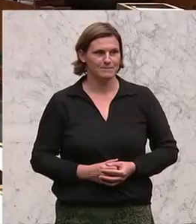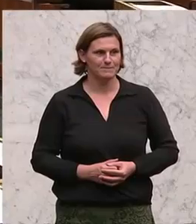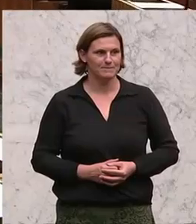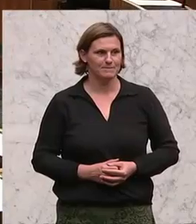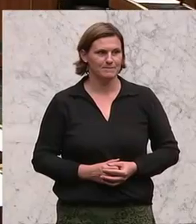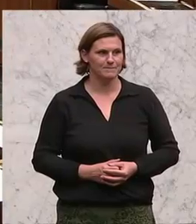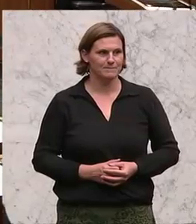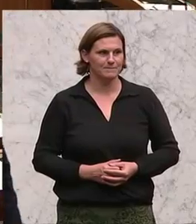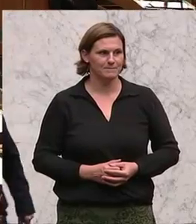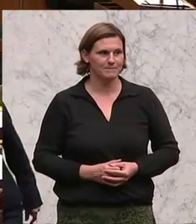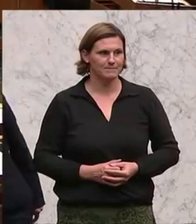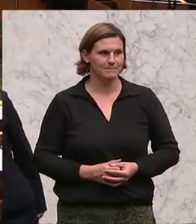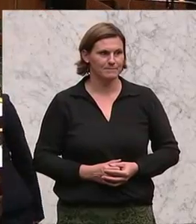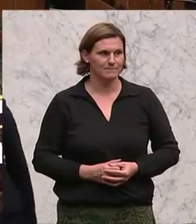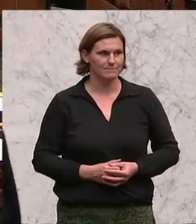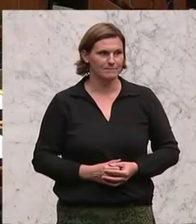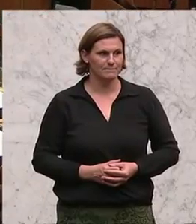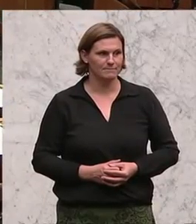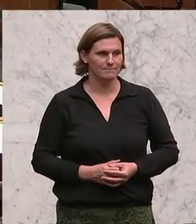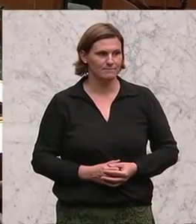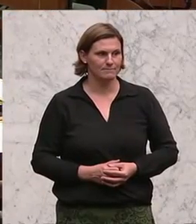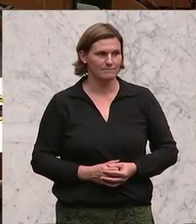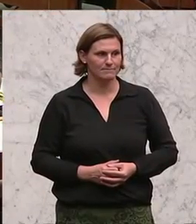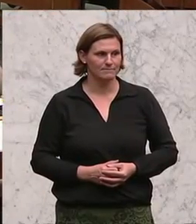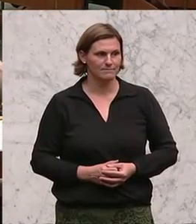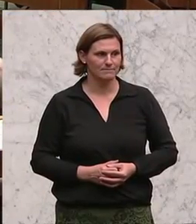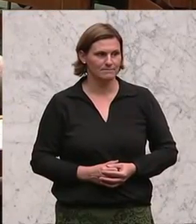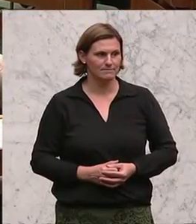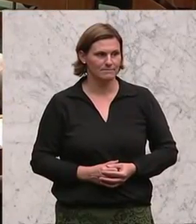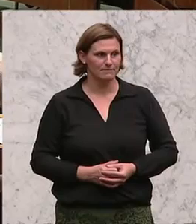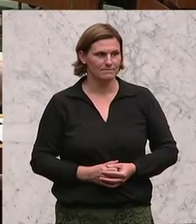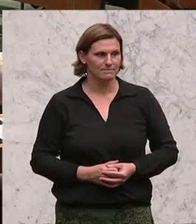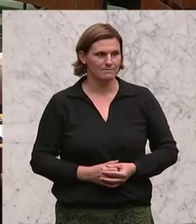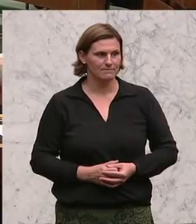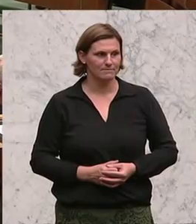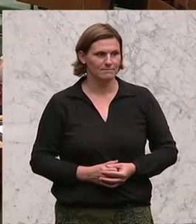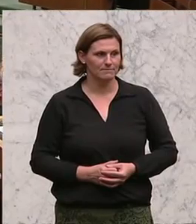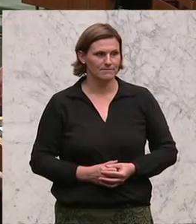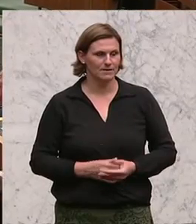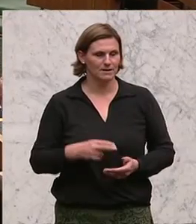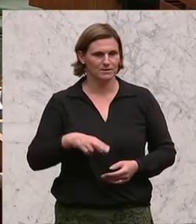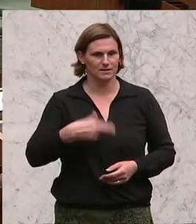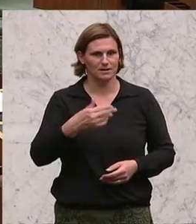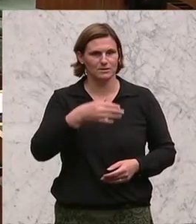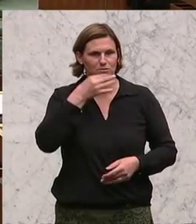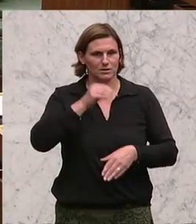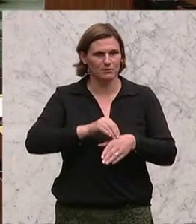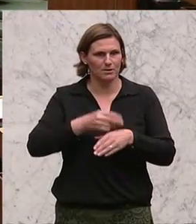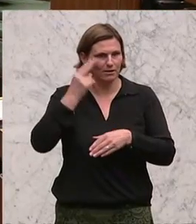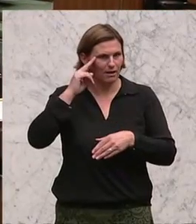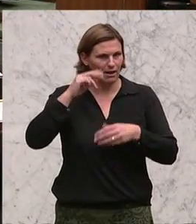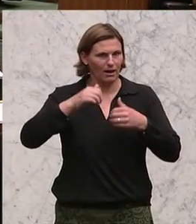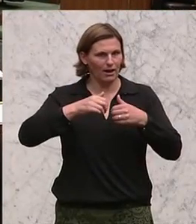Damit ist die Debatte zur Aufteilung im Rahmen des